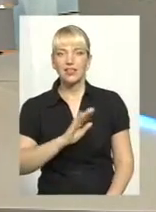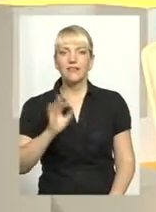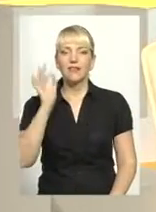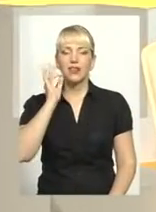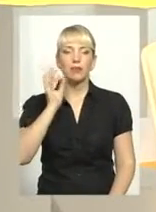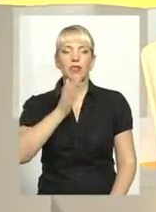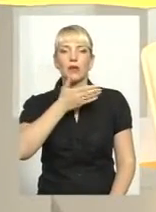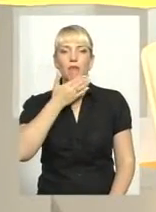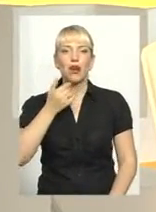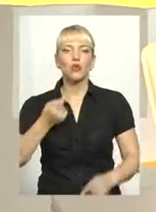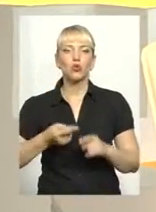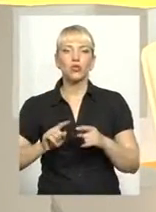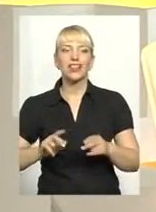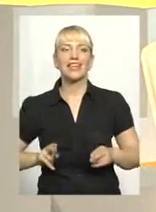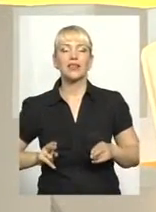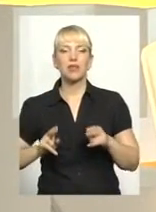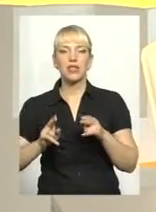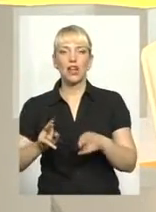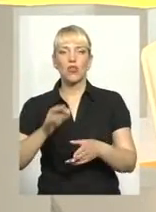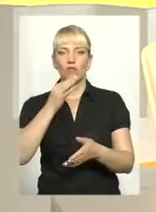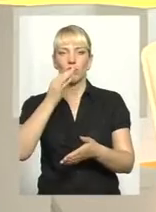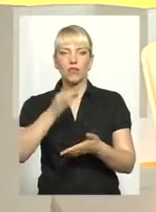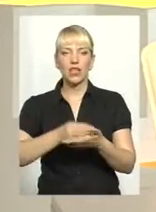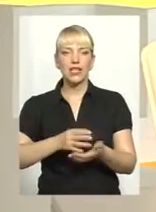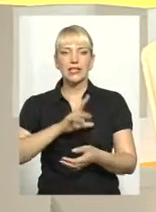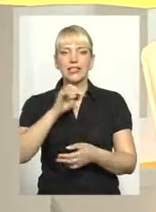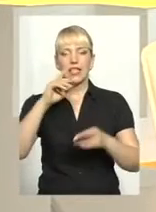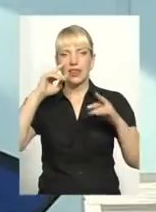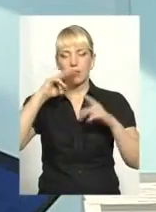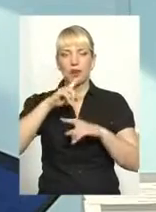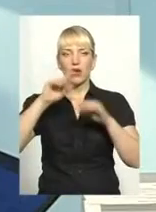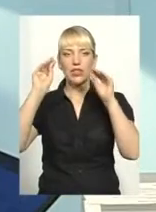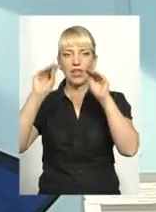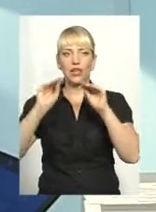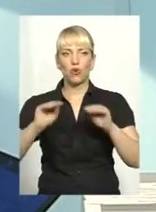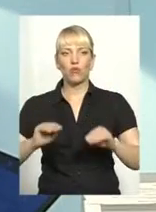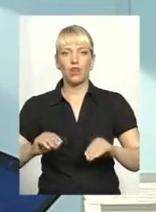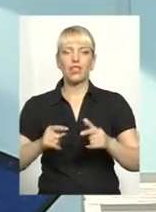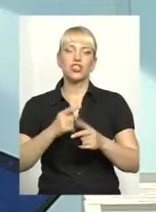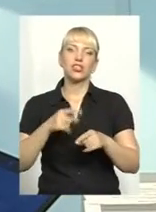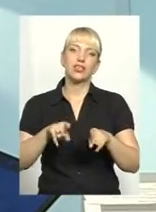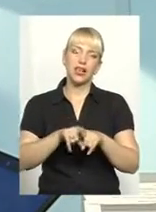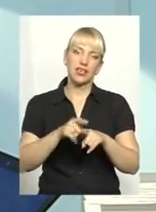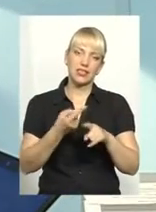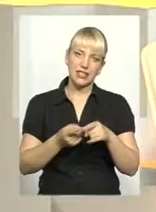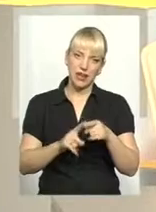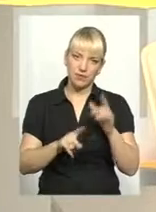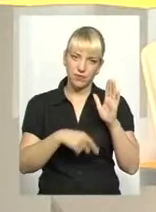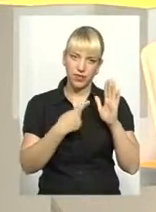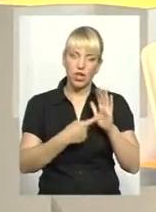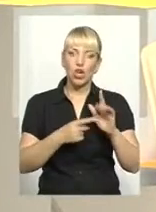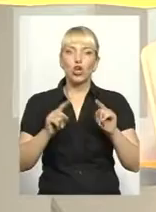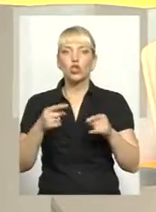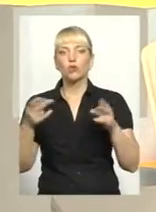кримінальної відповідальності за неправильність декларування. Чи так це? І чому